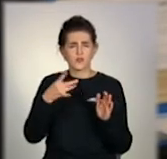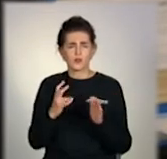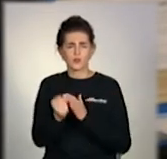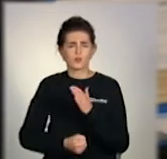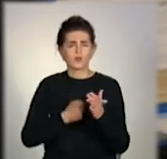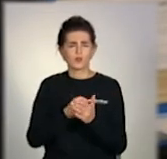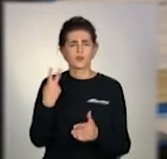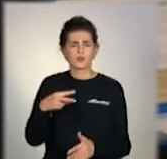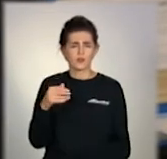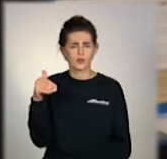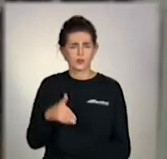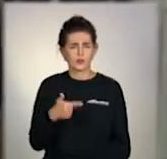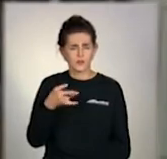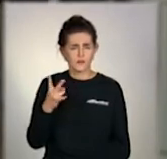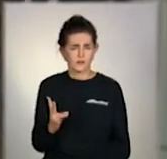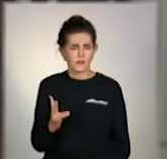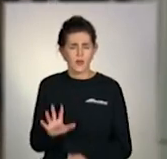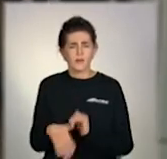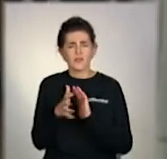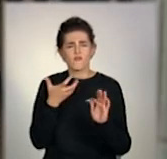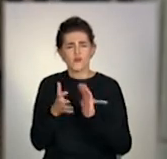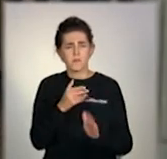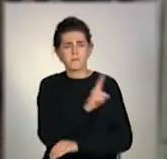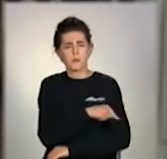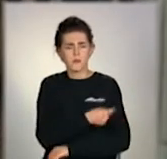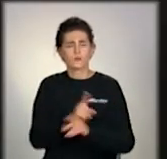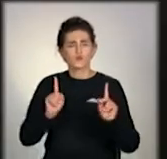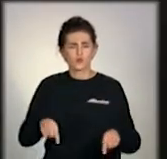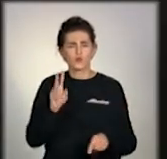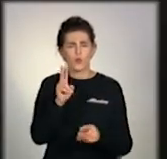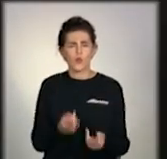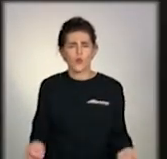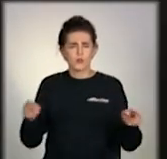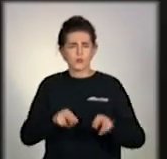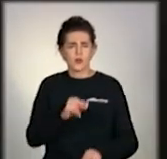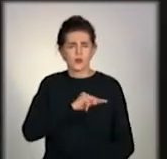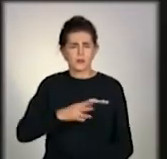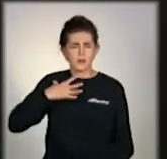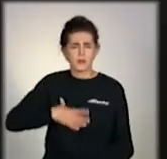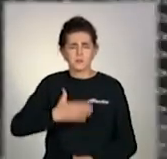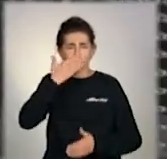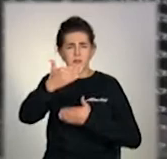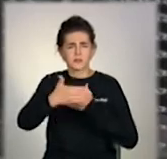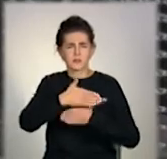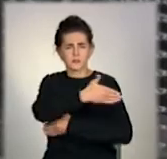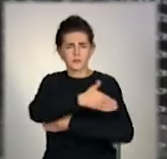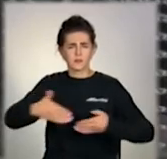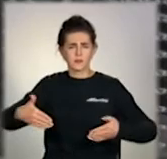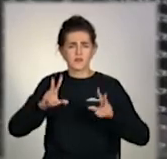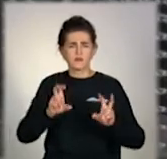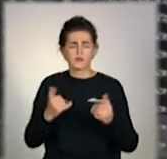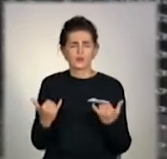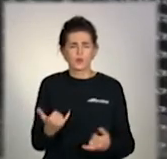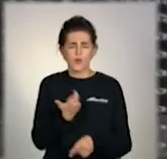20 тисяч гривень. Бракує й медиків, а ті, хто залишився, працює на межі. Синдром хронічної